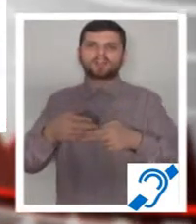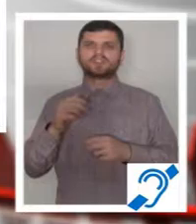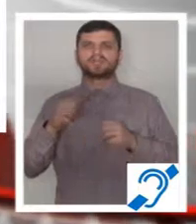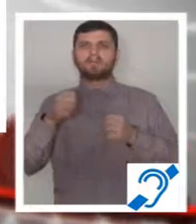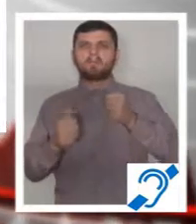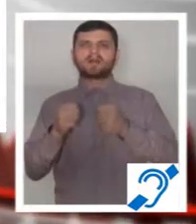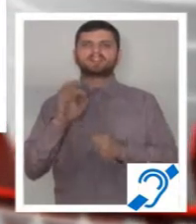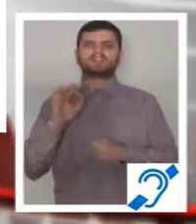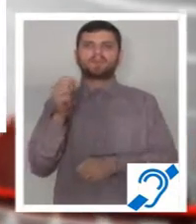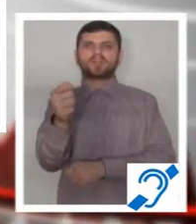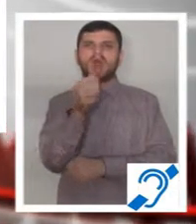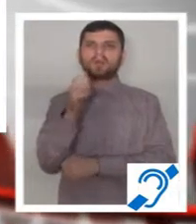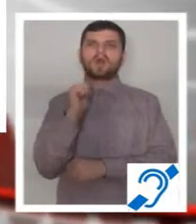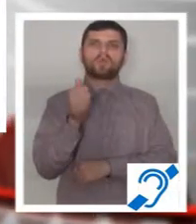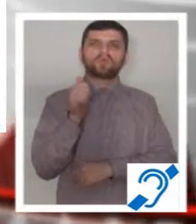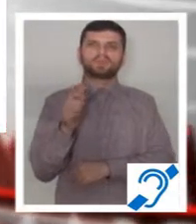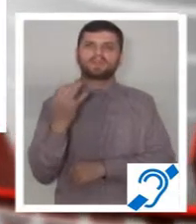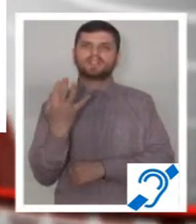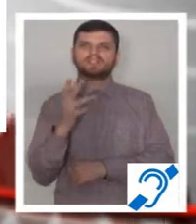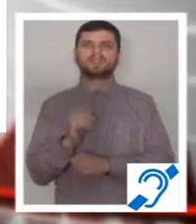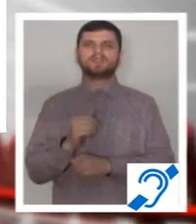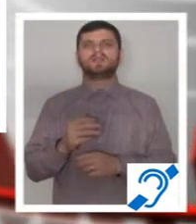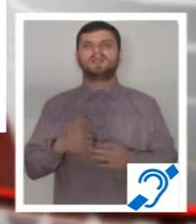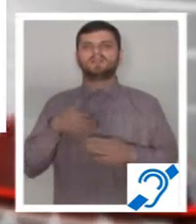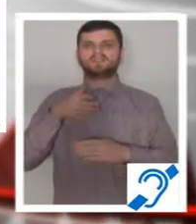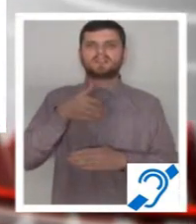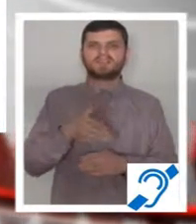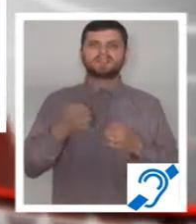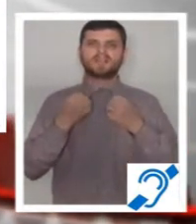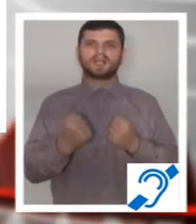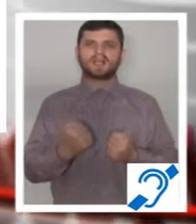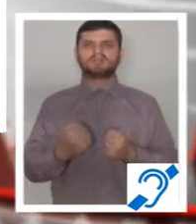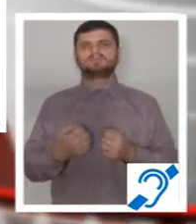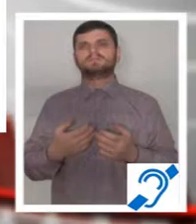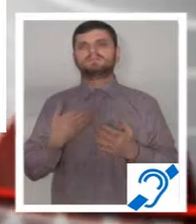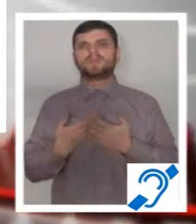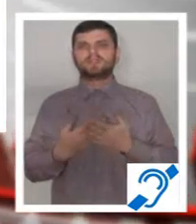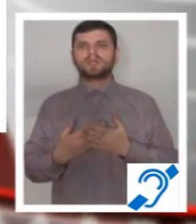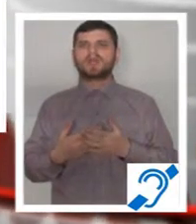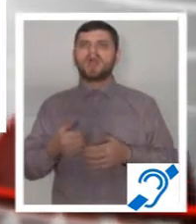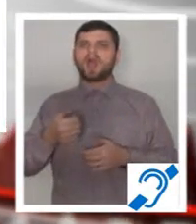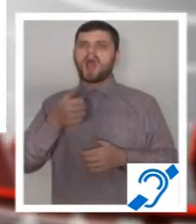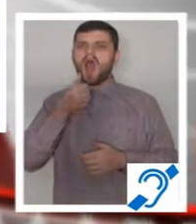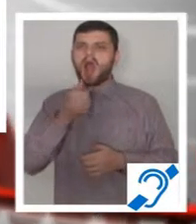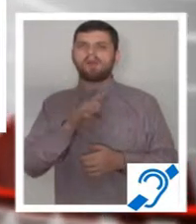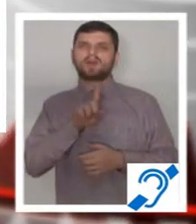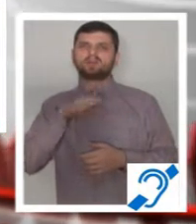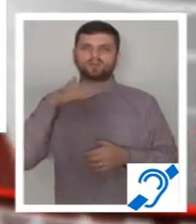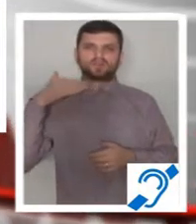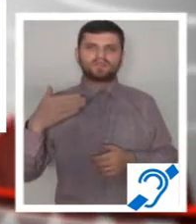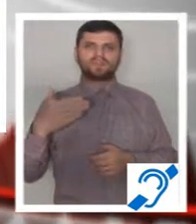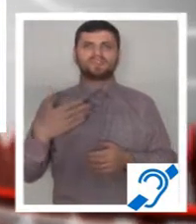spumă. Intervenția a fost destul de grea, având în vedere faptul că inițial hidranții nu aveau presiune.